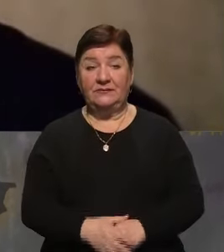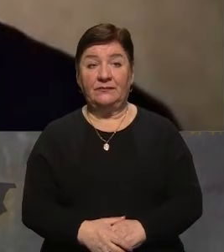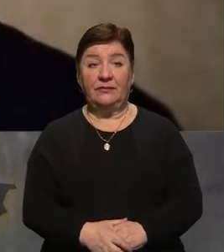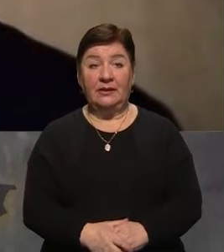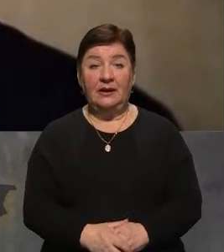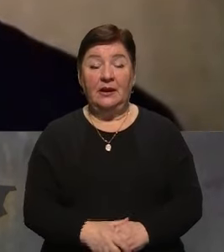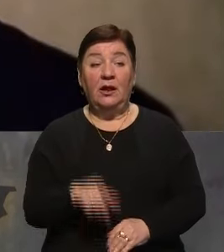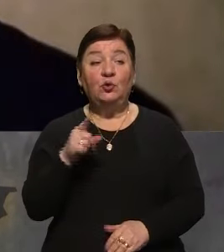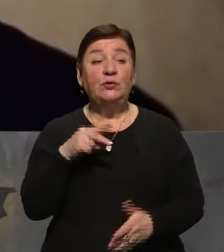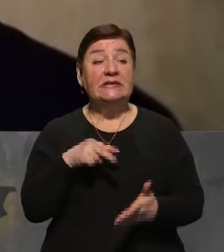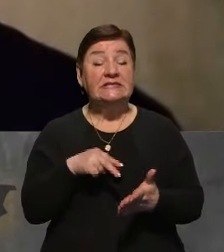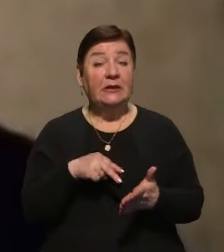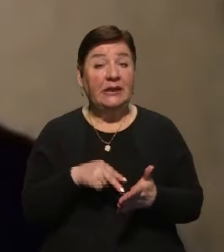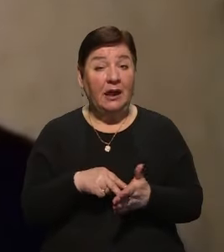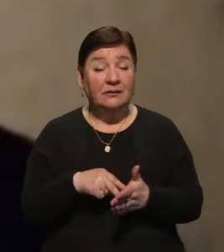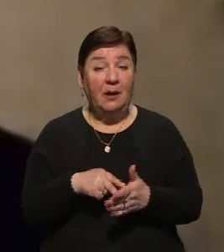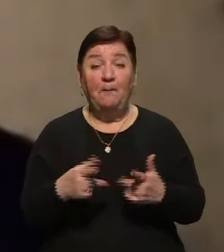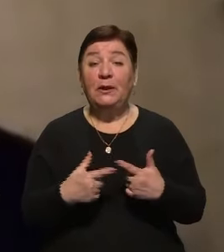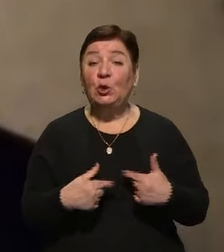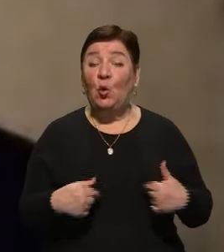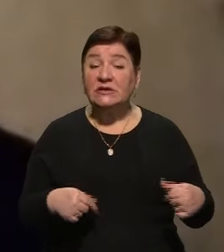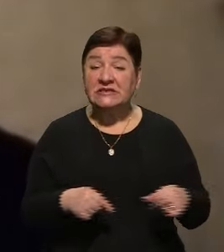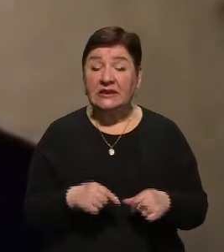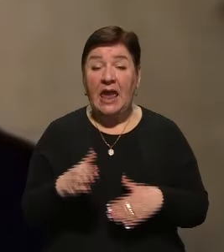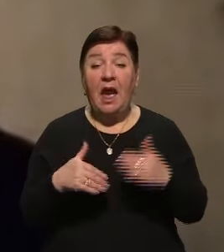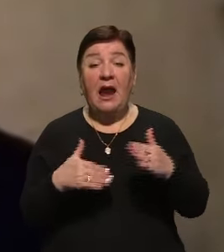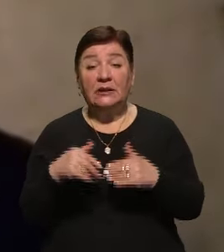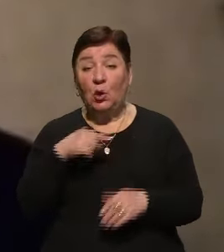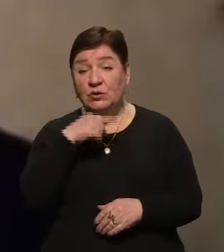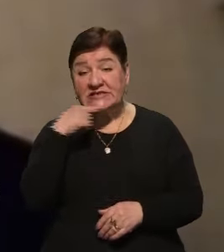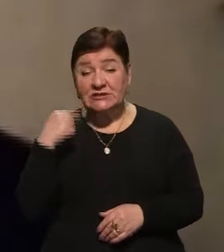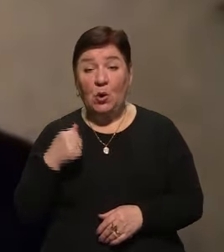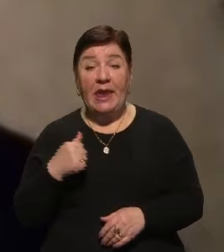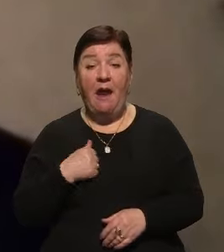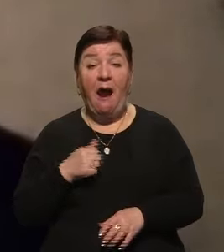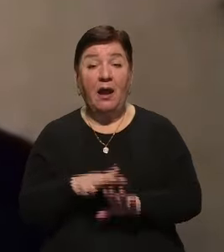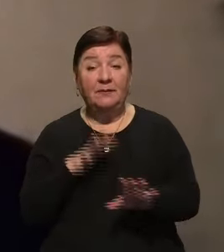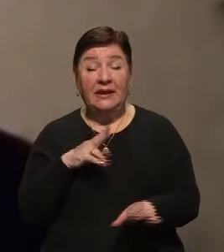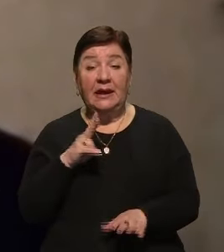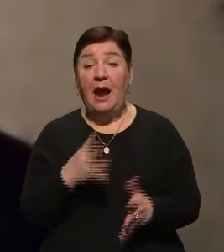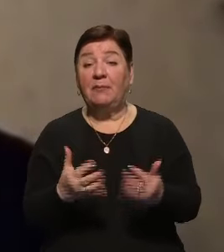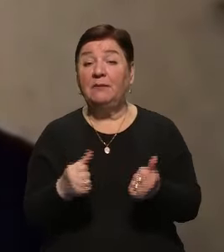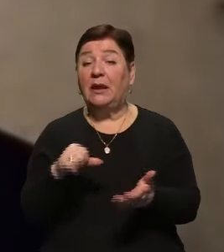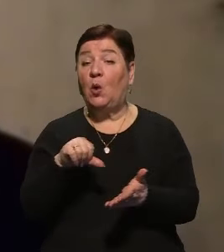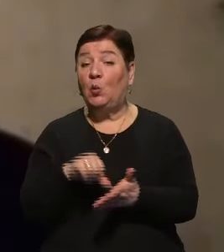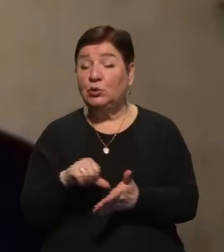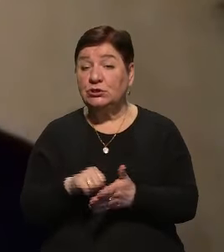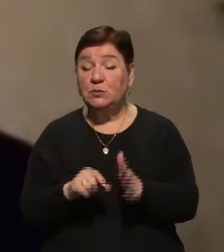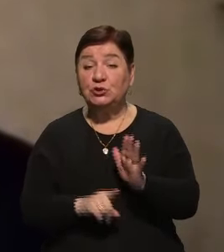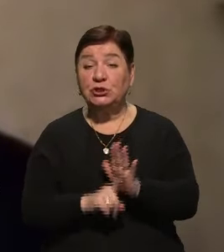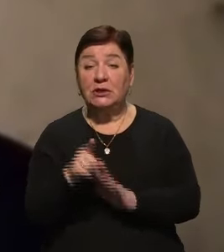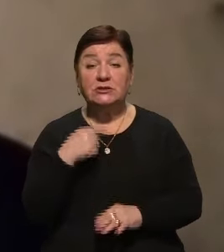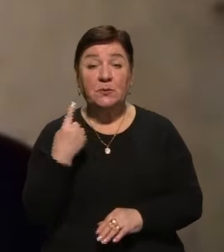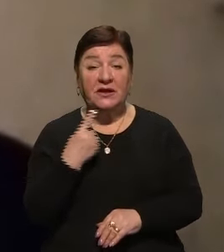В них тут стоять підрозділи кадрові російської армії, яка приймала участь починаючи з